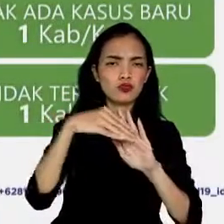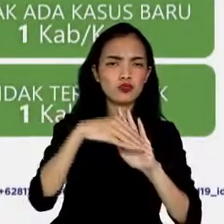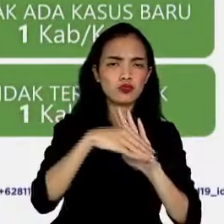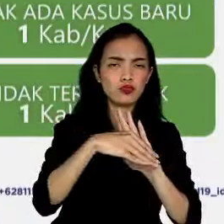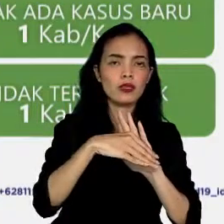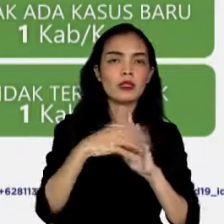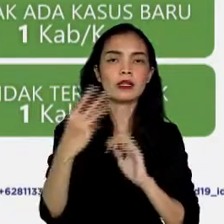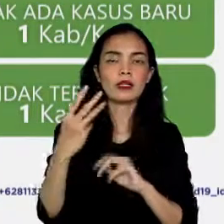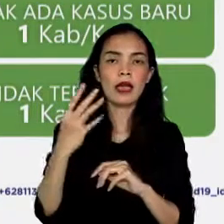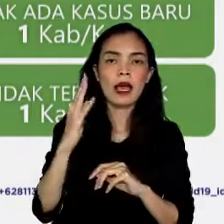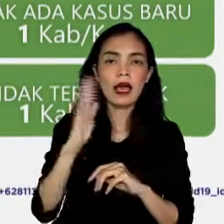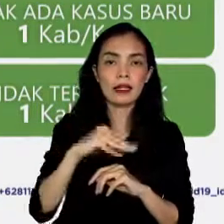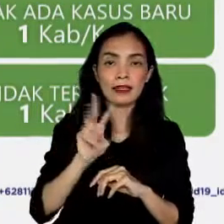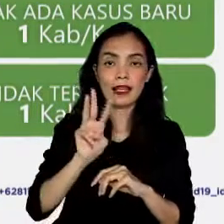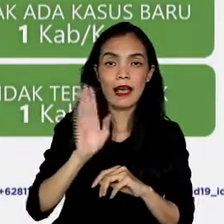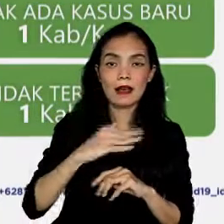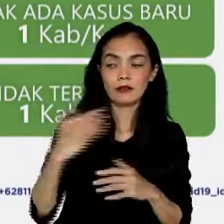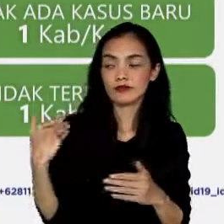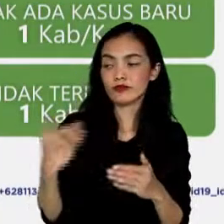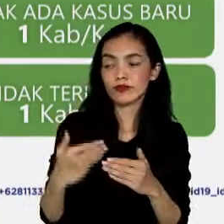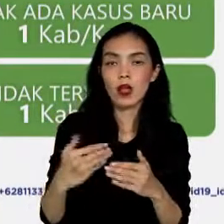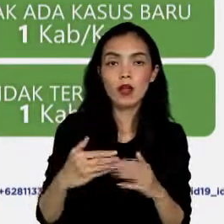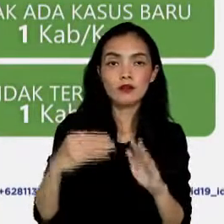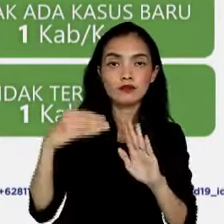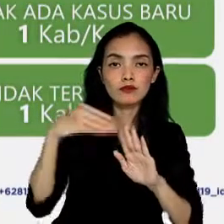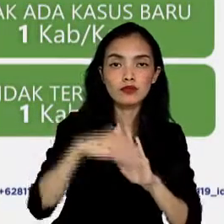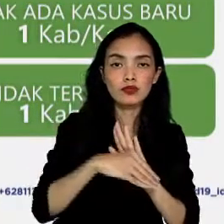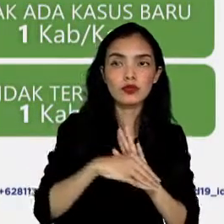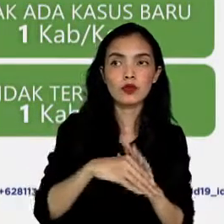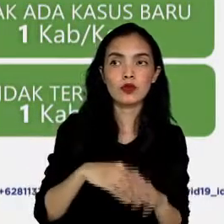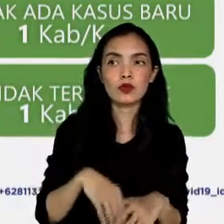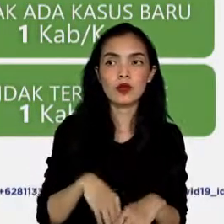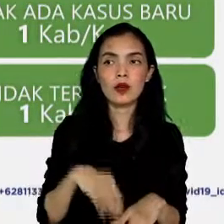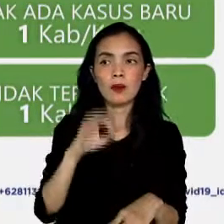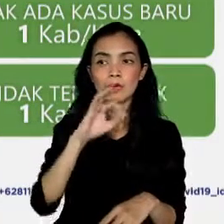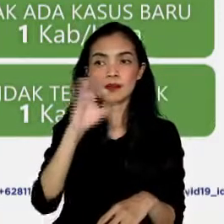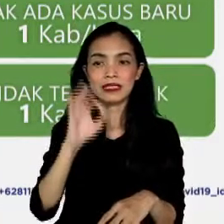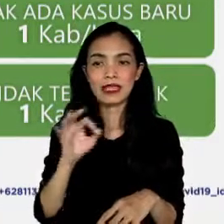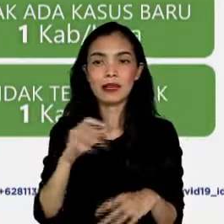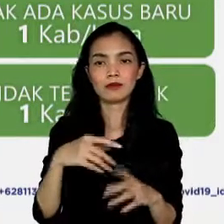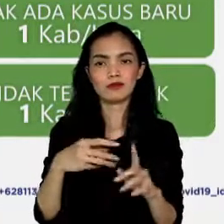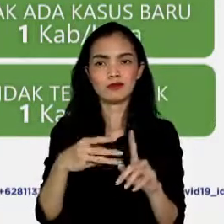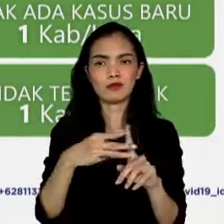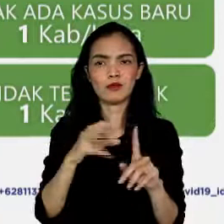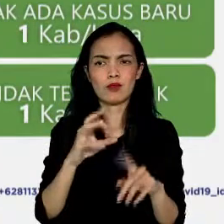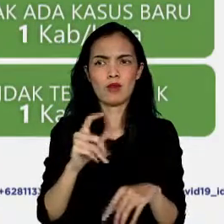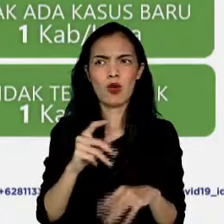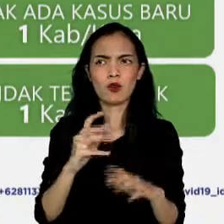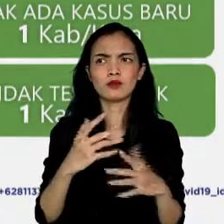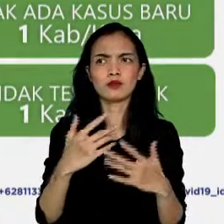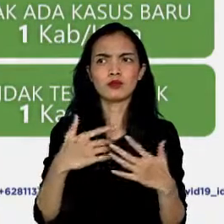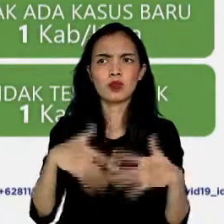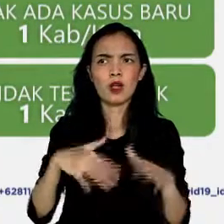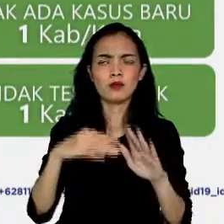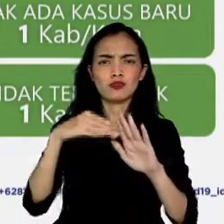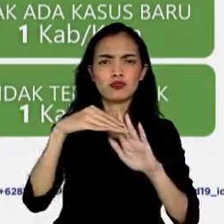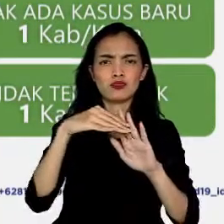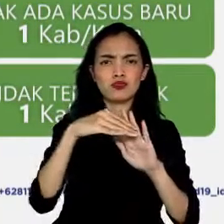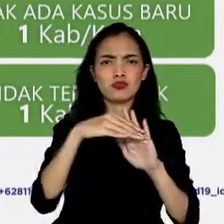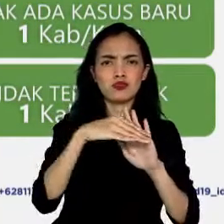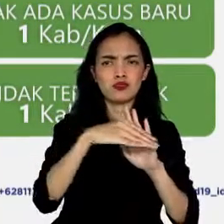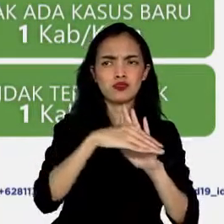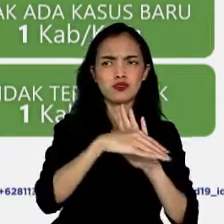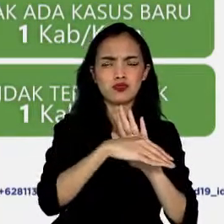selama 3 hari terakhir. Persentase bor harian di tingkat nasional juga konsisten mengalami penurunan selama